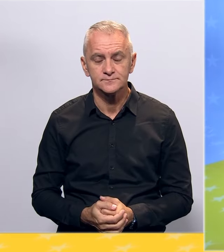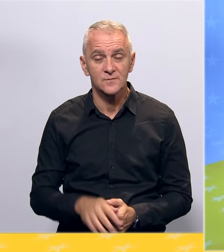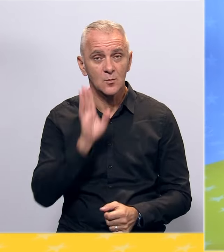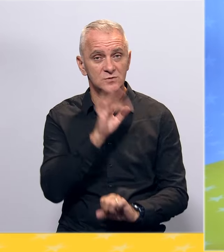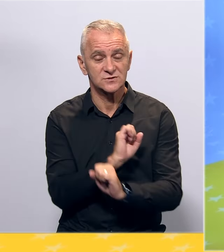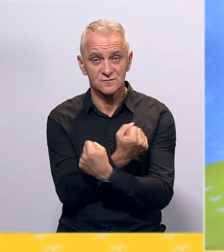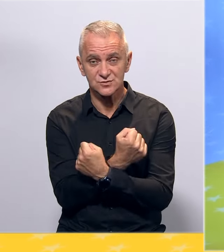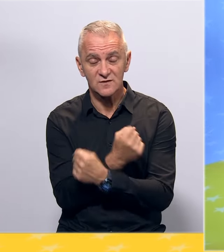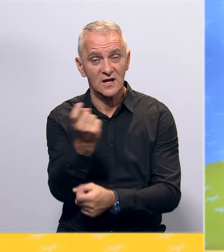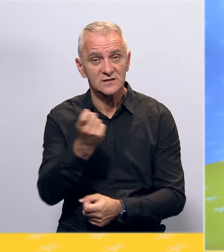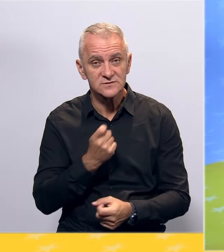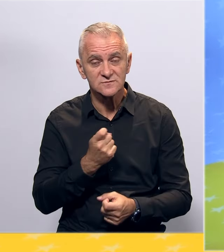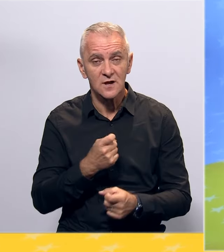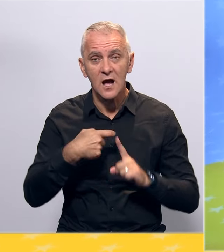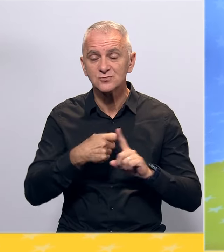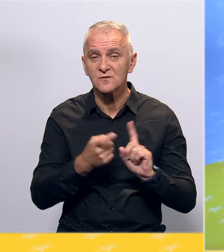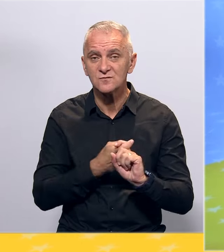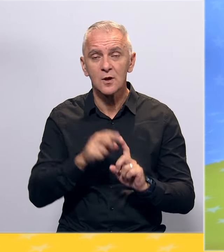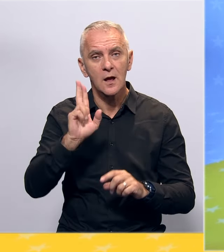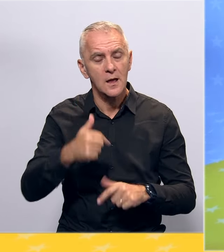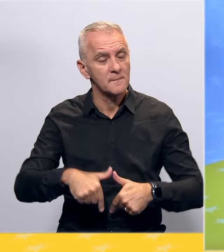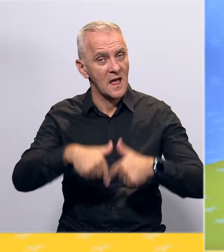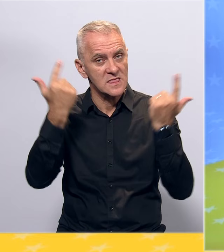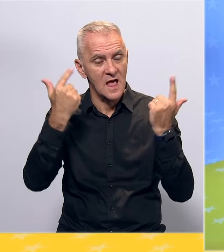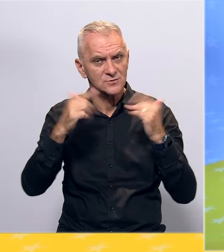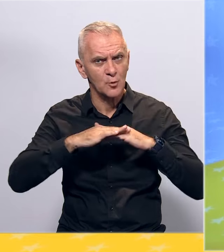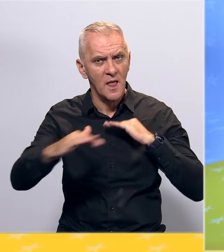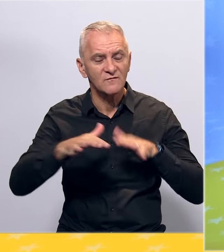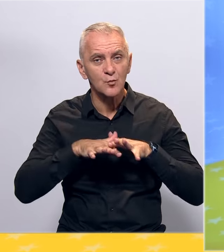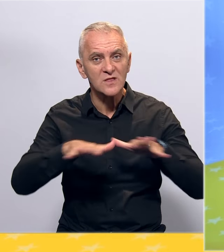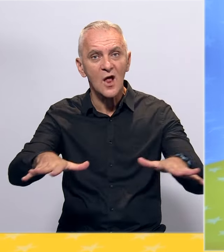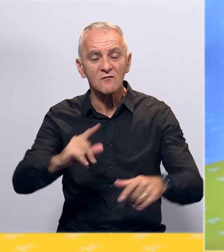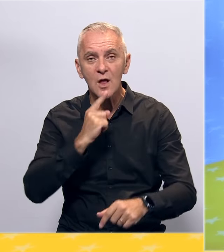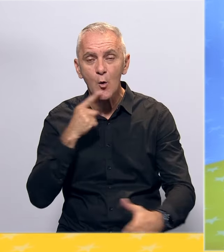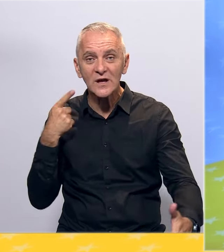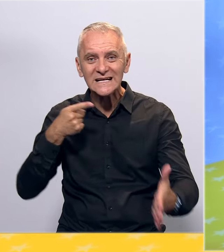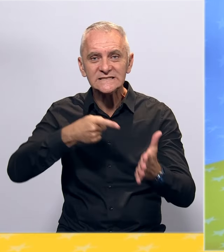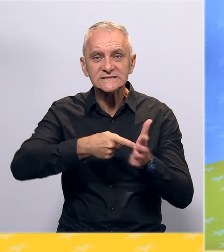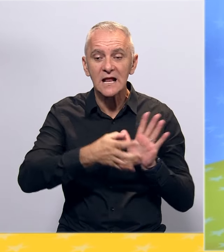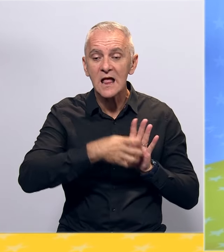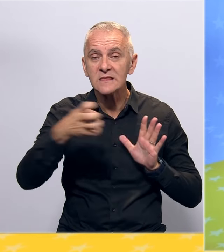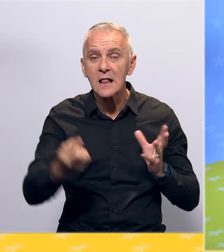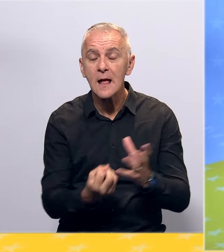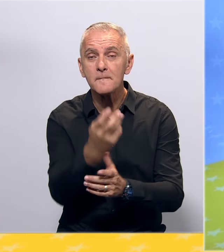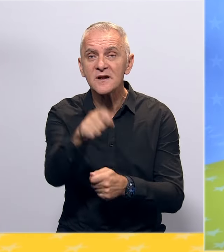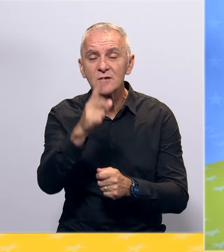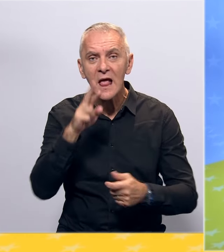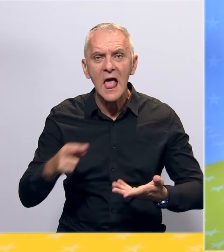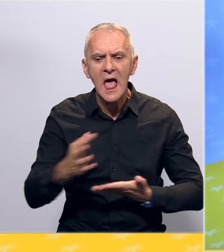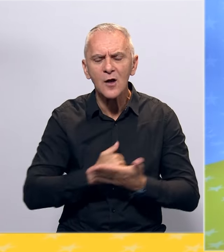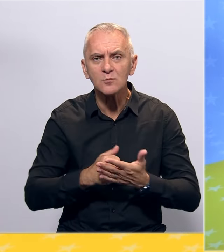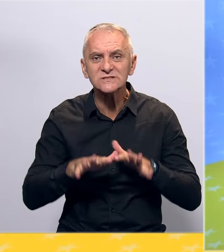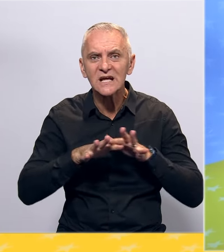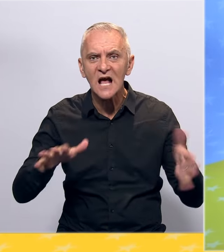Bosansko-Hercegovačka inicijativa Kasumović-Fuad ima jasnu platformu djelovanja, čiji je cilj dalji privredni i ekonomski razvoj